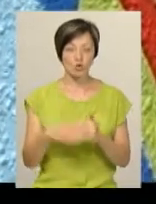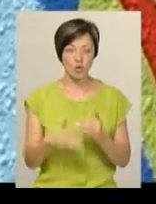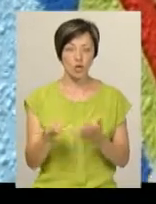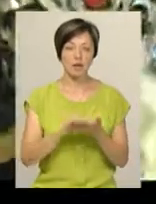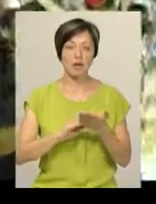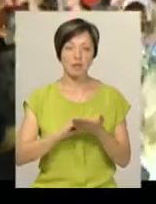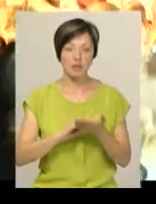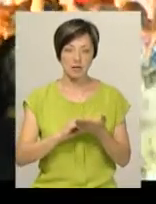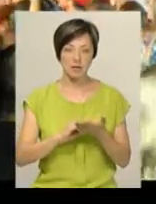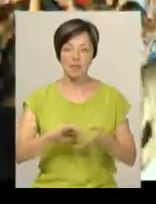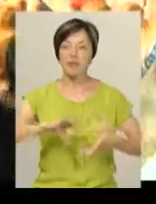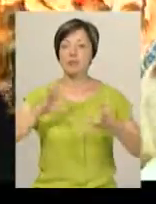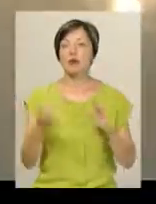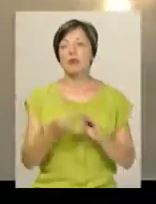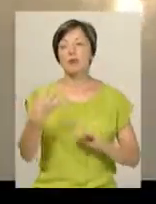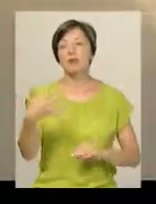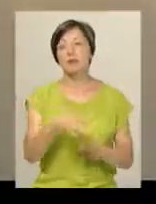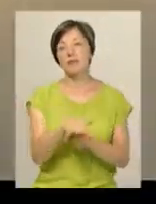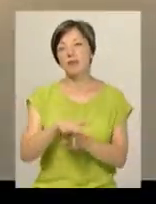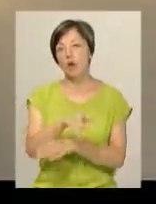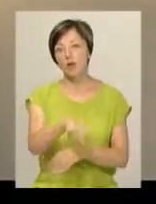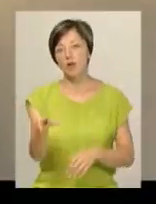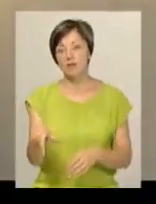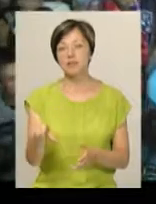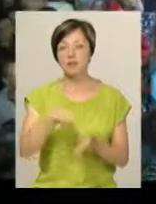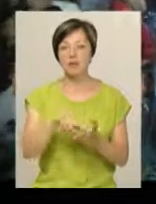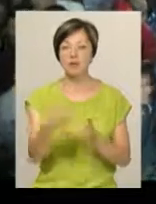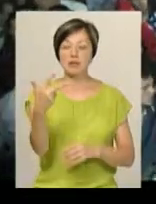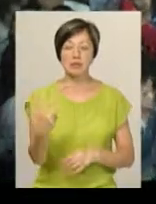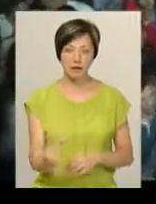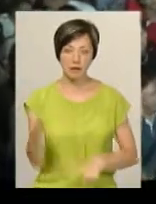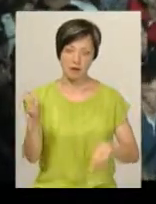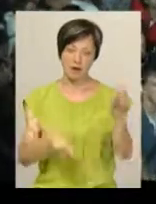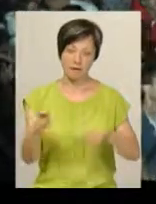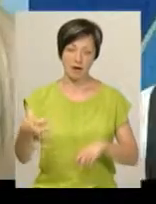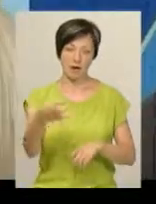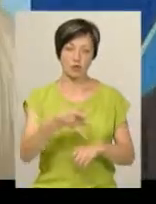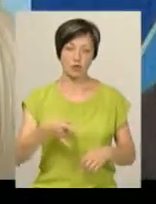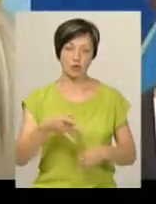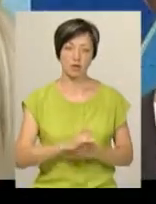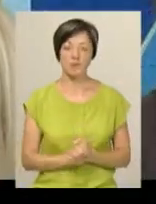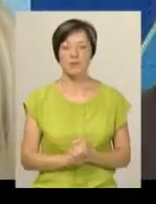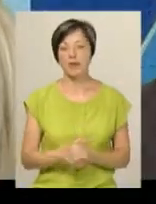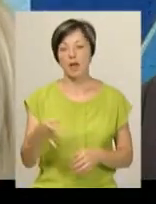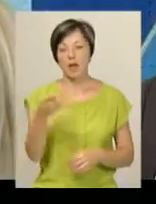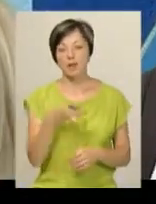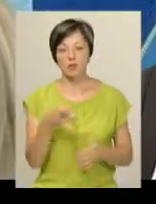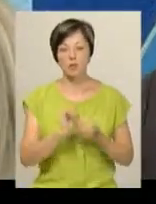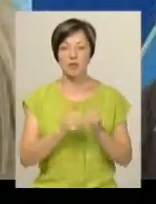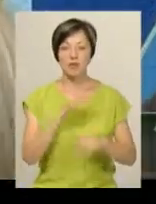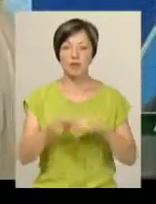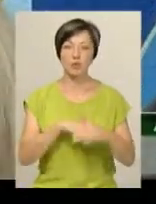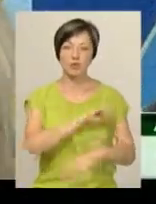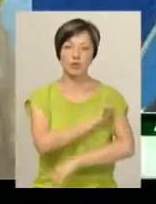репетиції. Загалом 50 виконавців виступатимуть впродовж трьох днів на фестивалі «Республіка». «Республіка в Кам'янці» це був більш